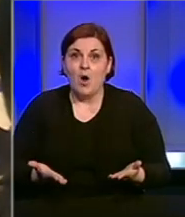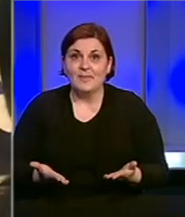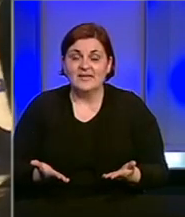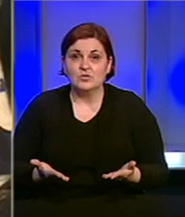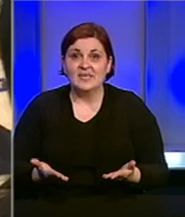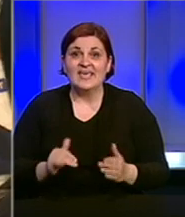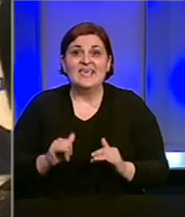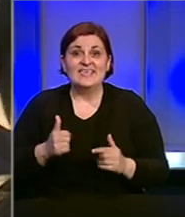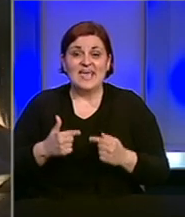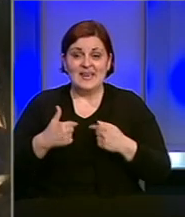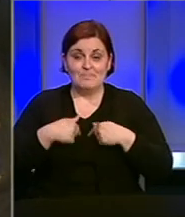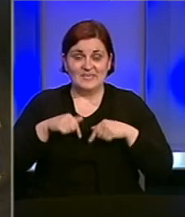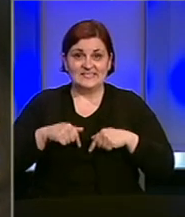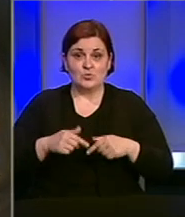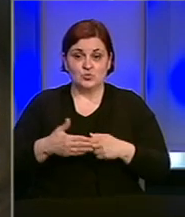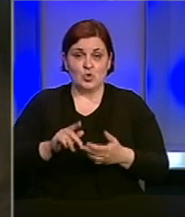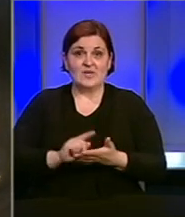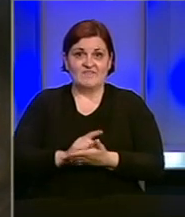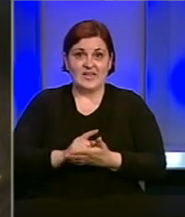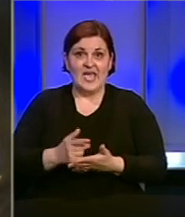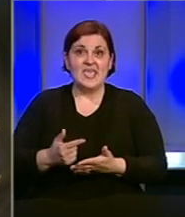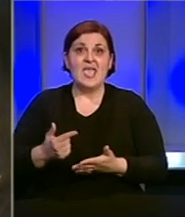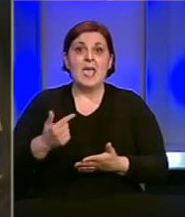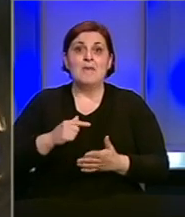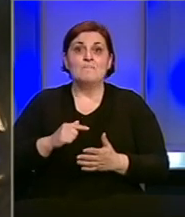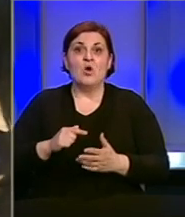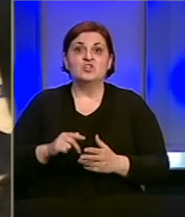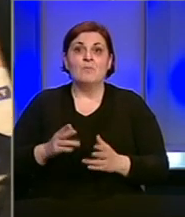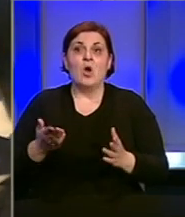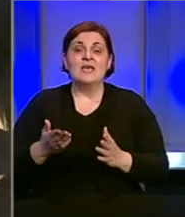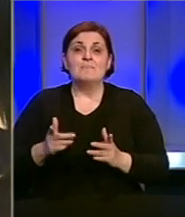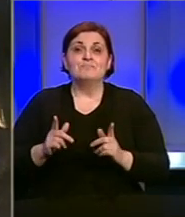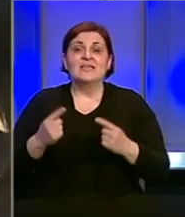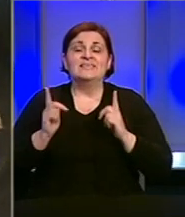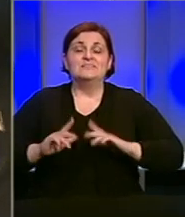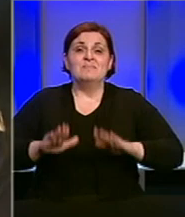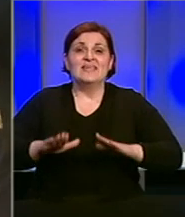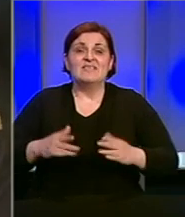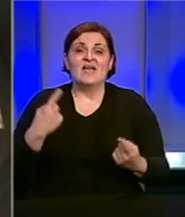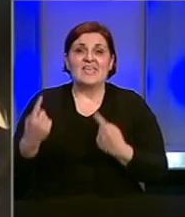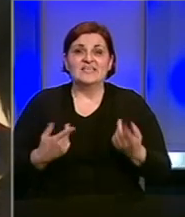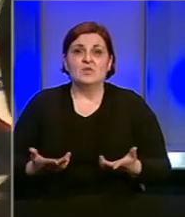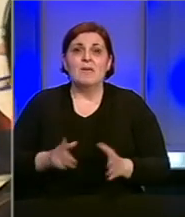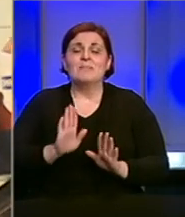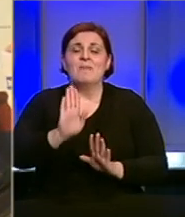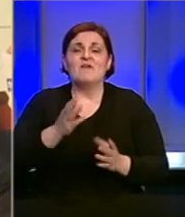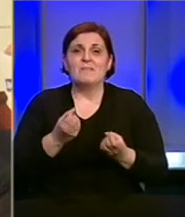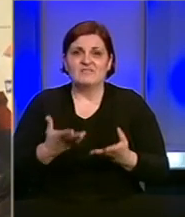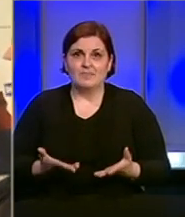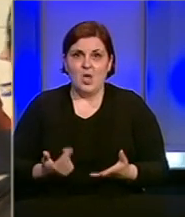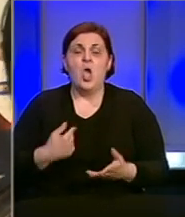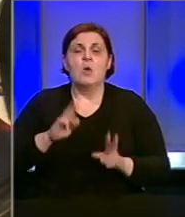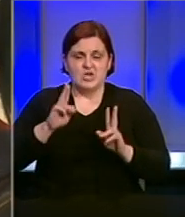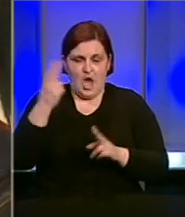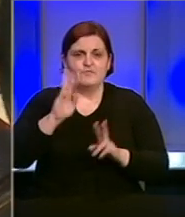da li mi sada u skori vrijeme možemo očekivati stabilizaciju situacije prema vama dostupnim informacijama? Naravno da